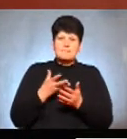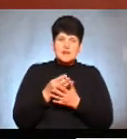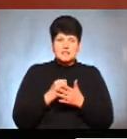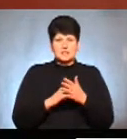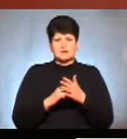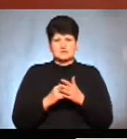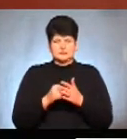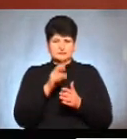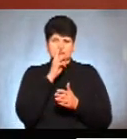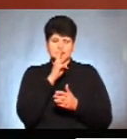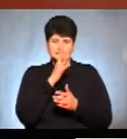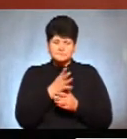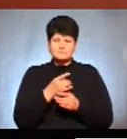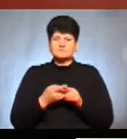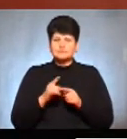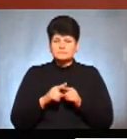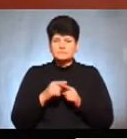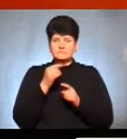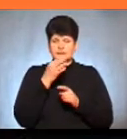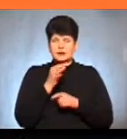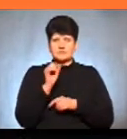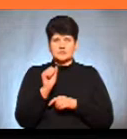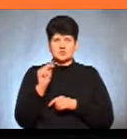було, розповість моя колега Анастасія Чечко.